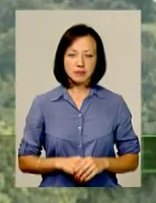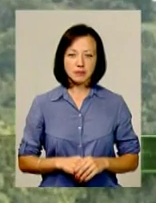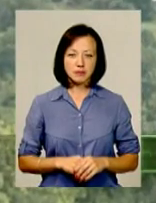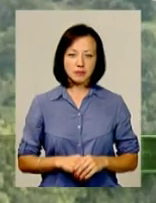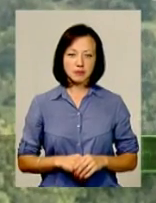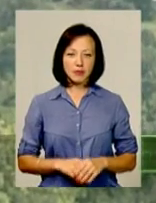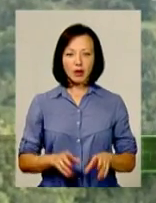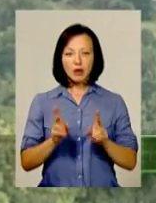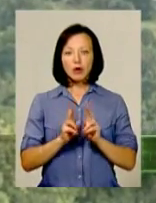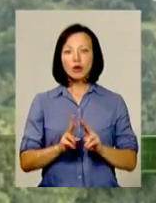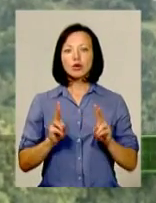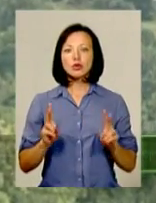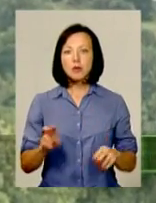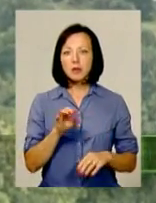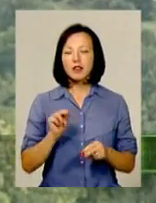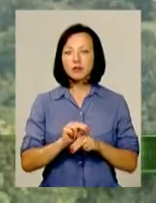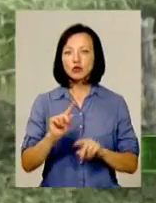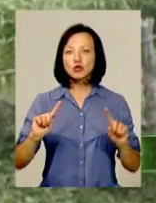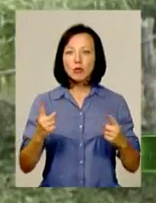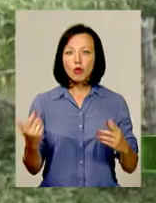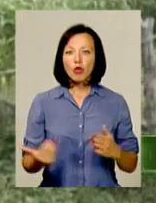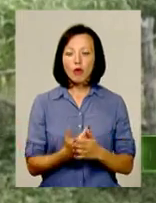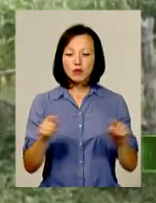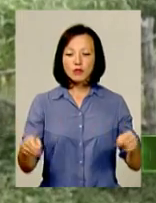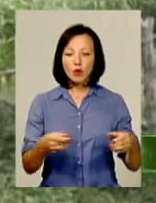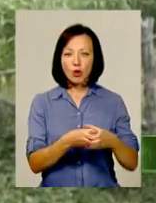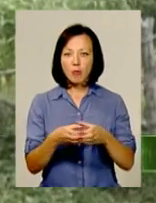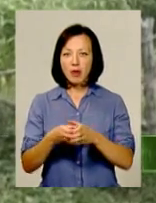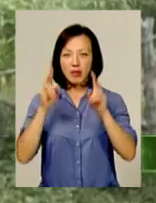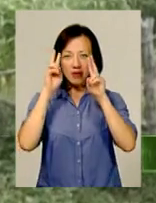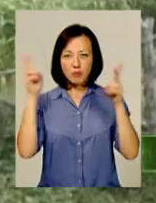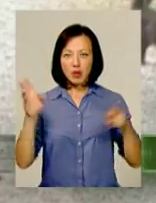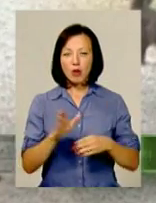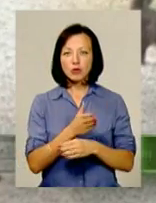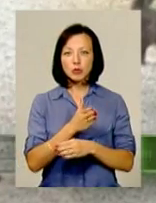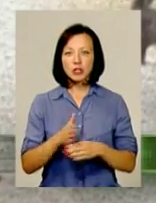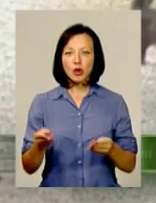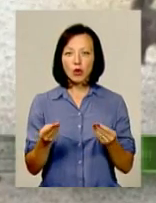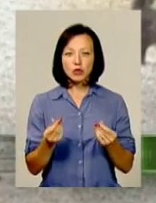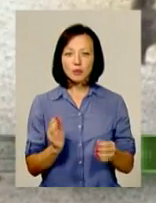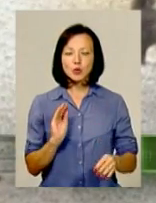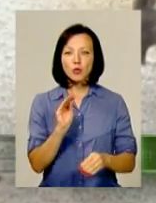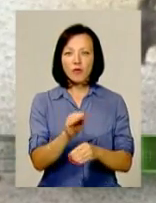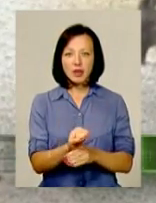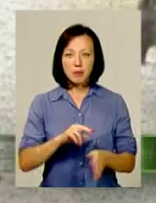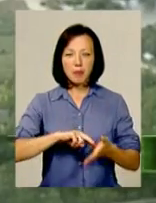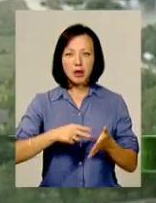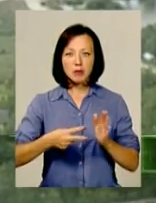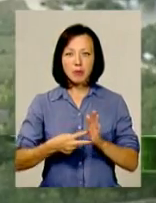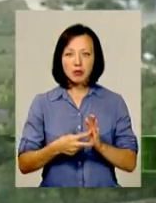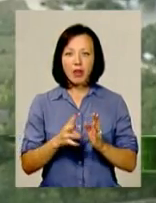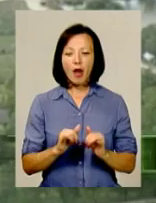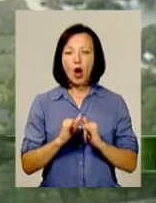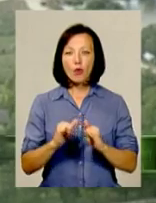Хто би навчив, аби чому новостворені громади Хмельниччини невміло розпоряджаються грошима субвенції, передбаченої на